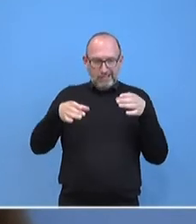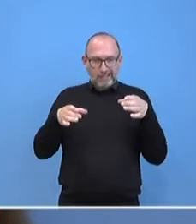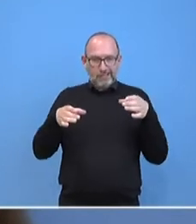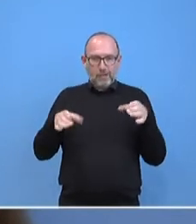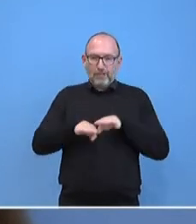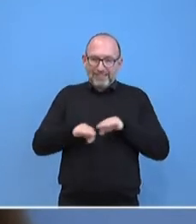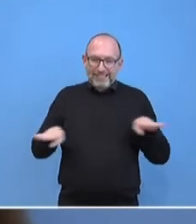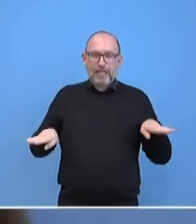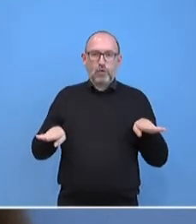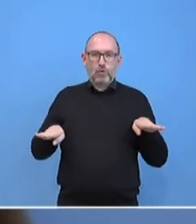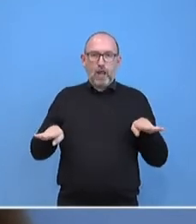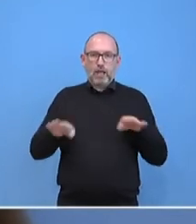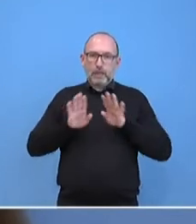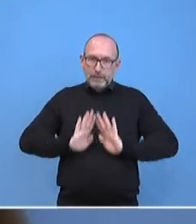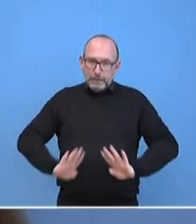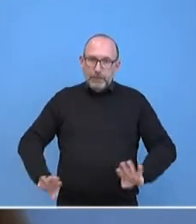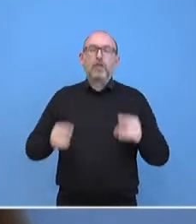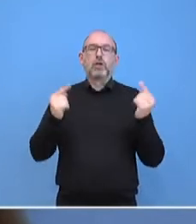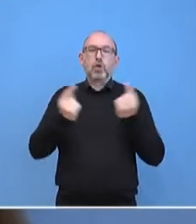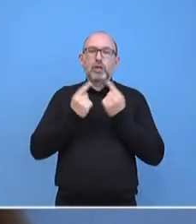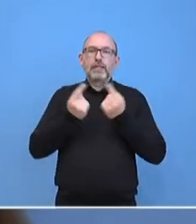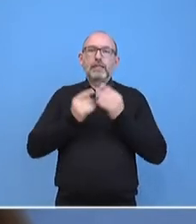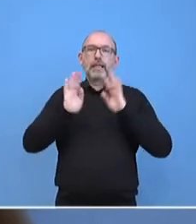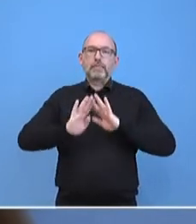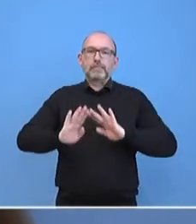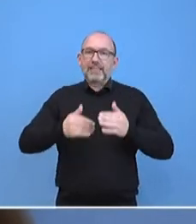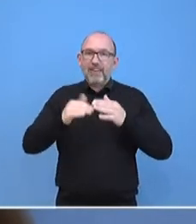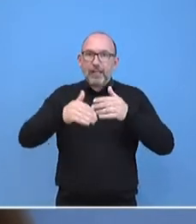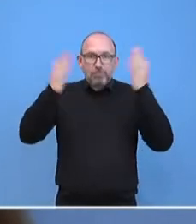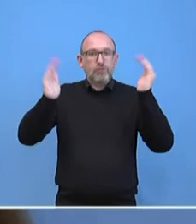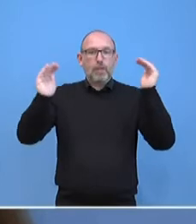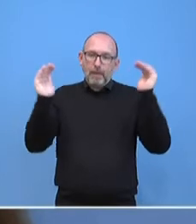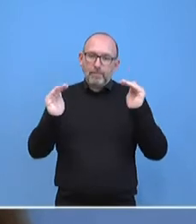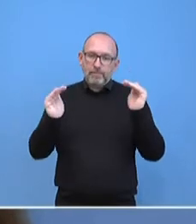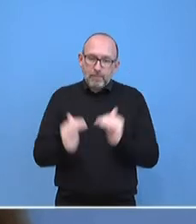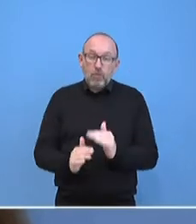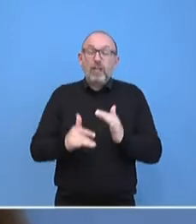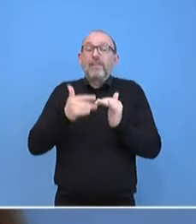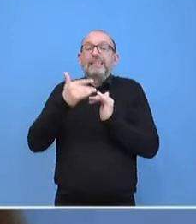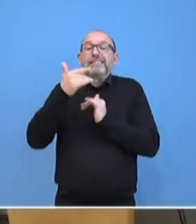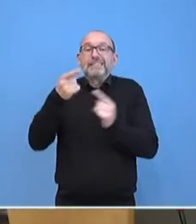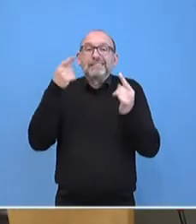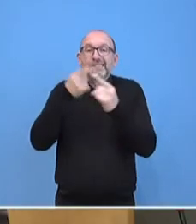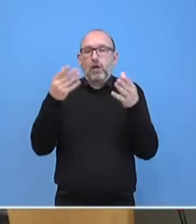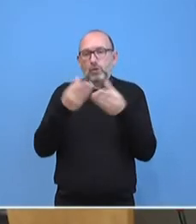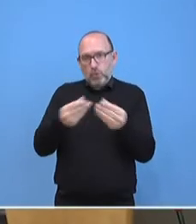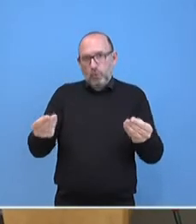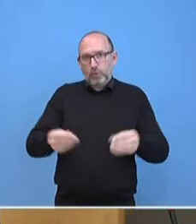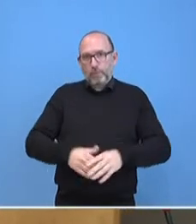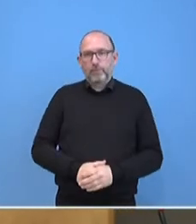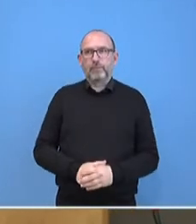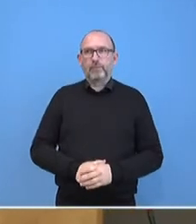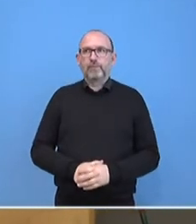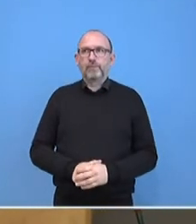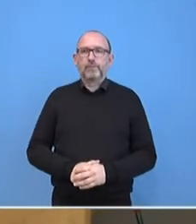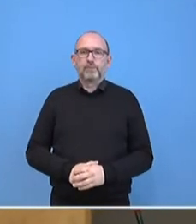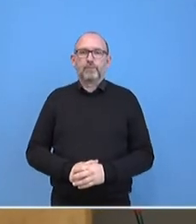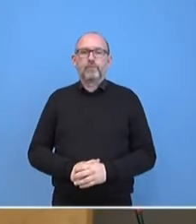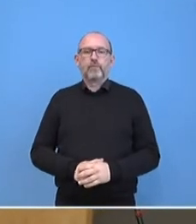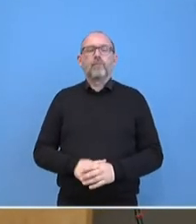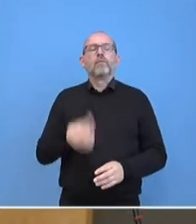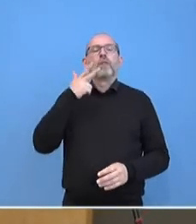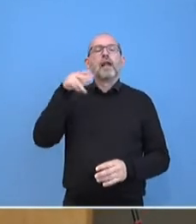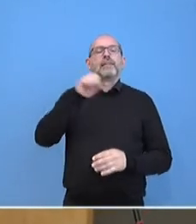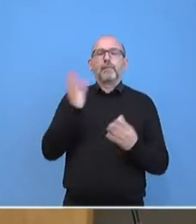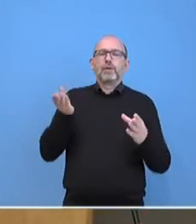verhindern, dass der Konflikt weiter eskaliert und möglichst gelöst werden kann. Ja, wenn ich das ganz kurz hinzufügen darf, und genau